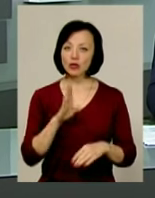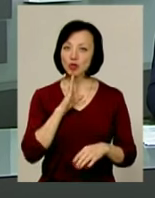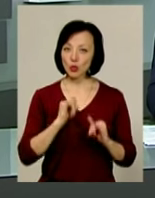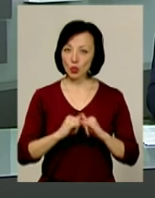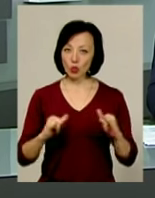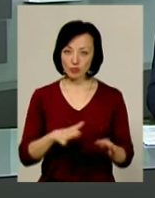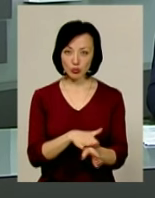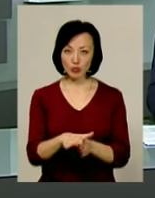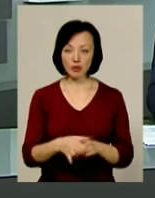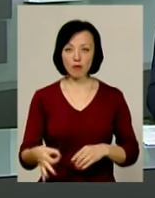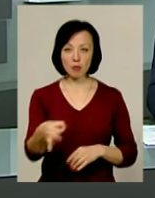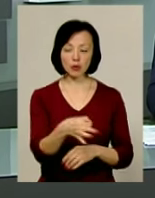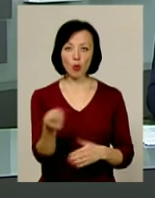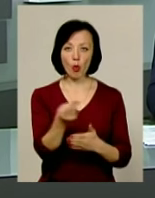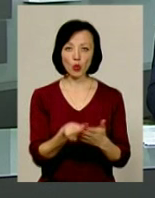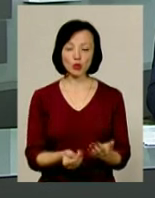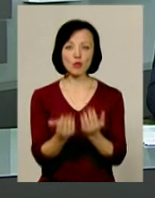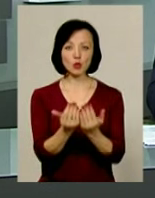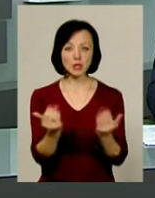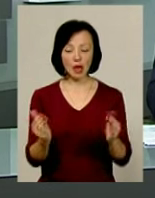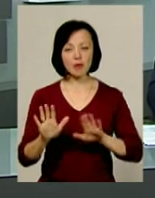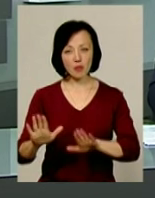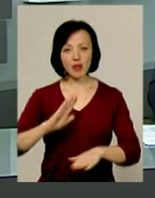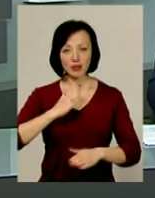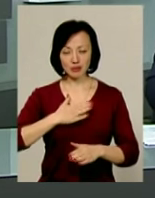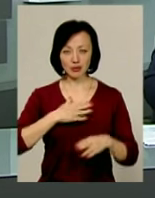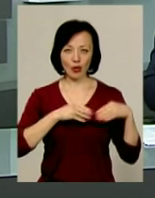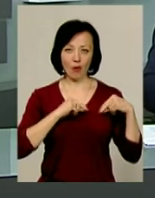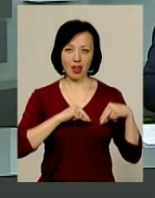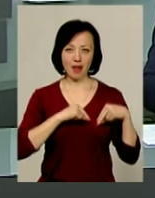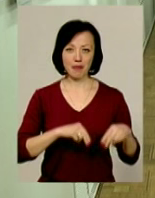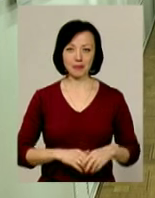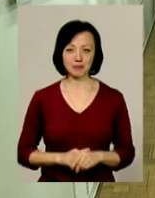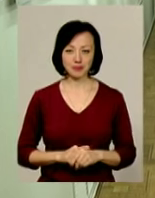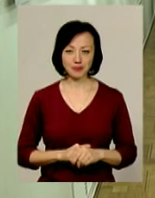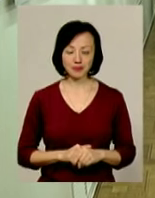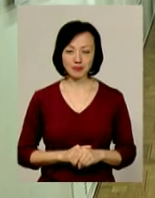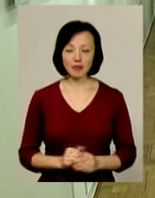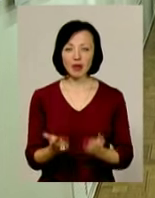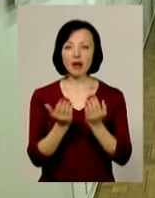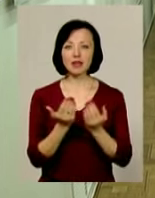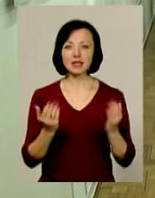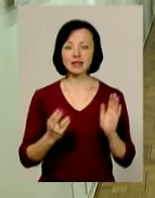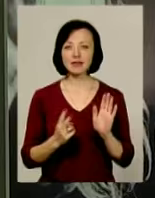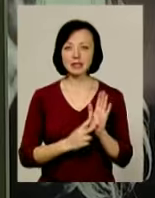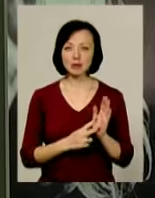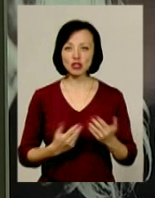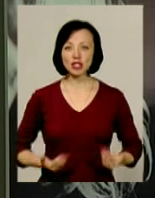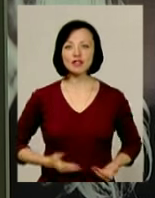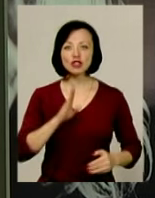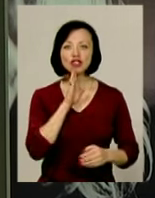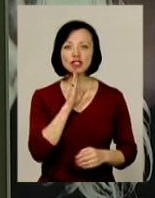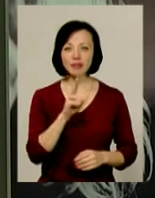розвитку, що відбувся в обласному художньому музеї, побувала і моя колега. Виставку «Сім життів жінки» Ольга